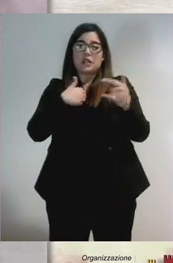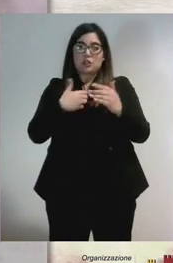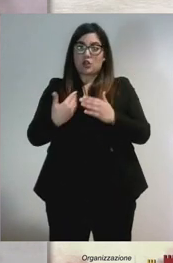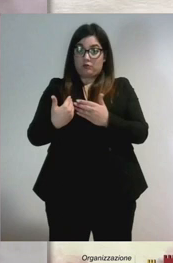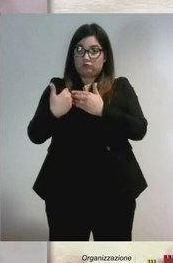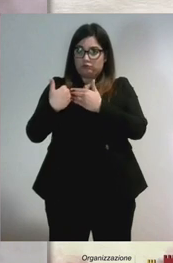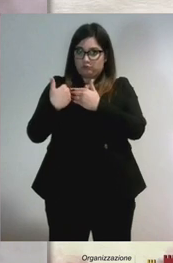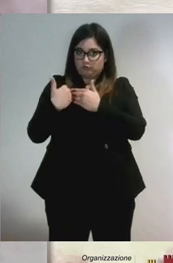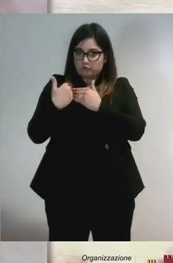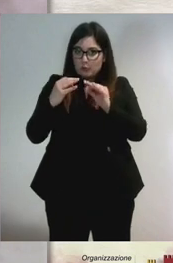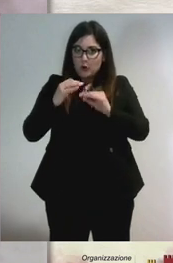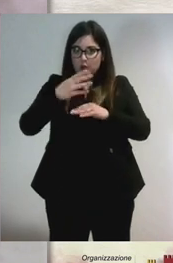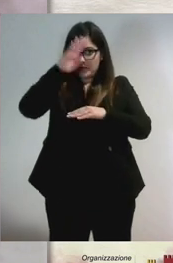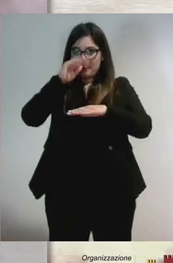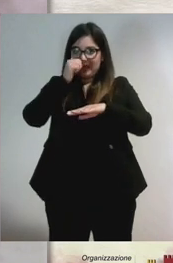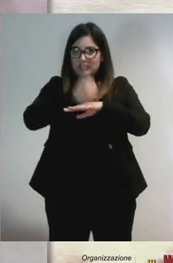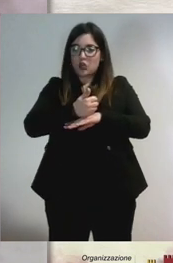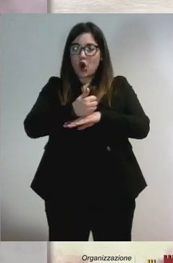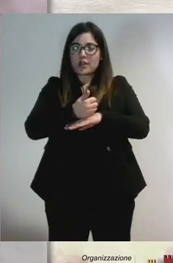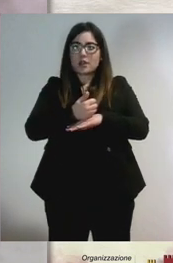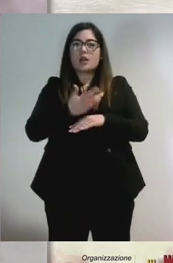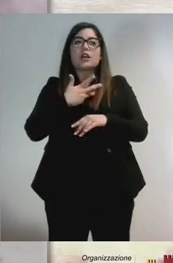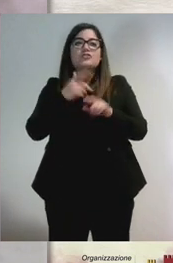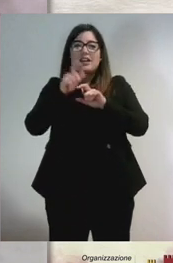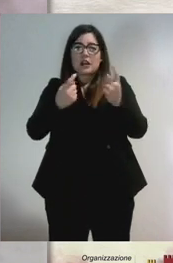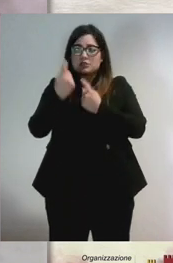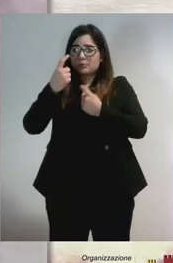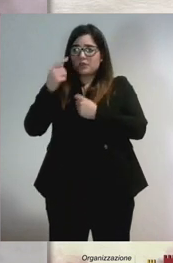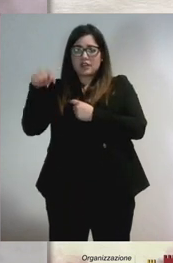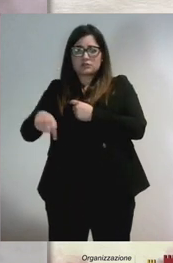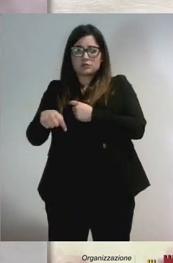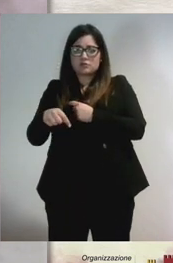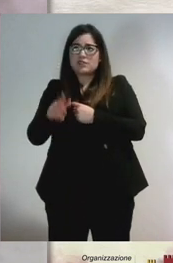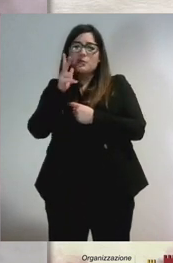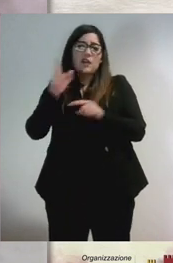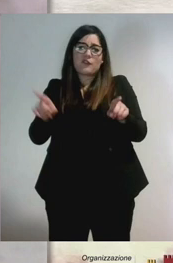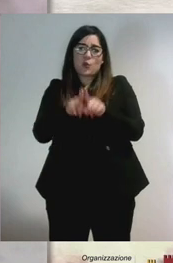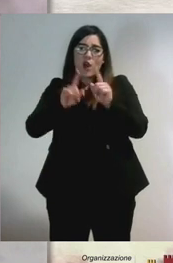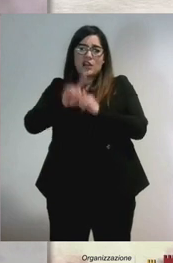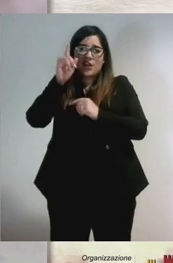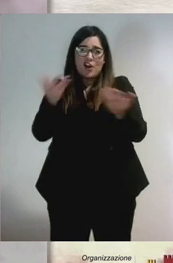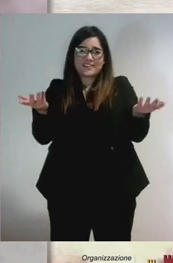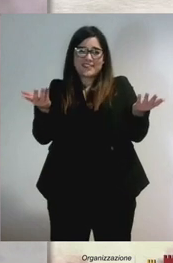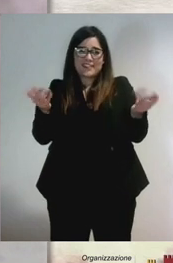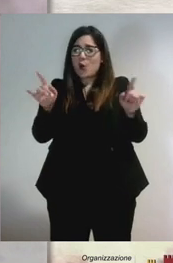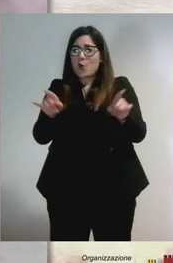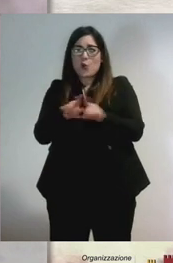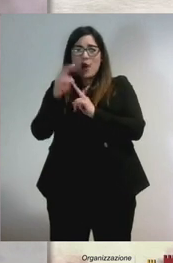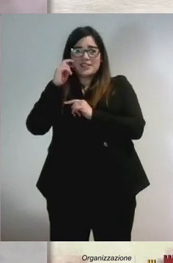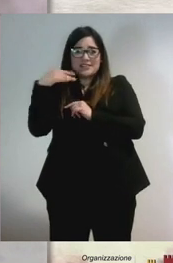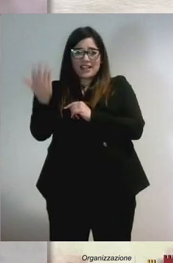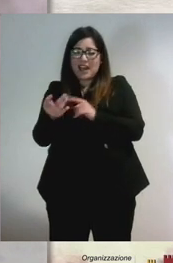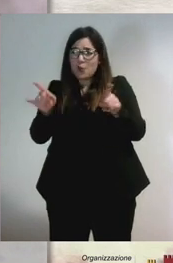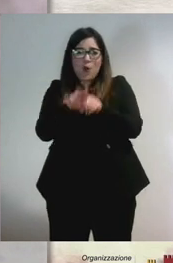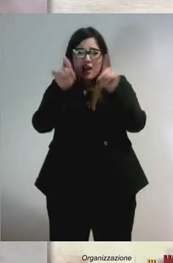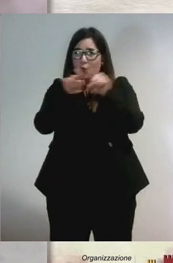del sud che lavorano da noi, che sono bravissimi, quanto quelli del nord, quanto gli stranieri. E questo ci